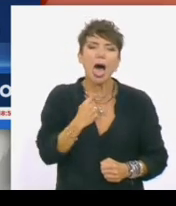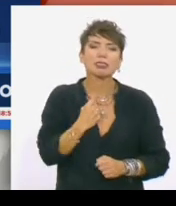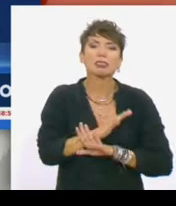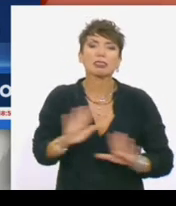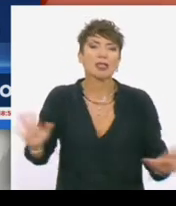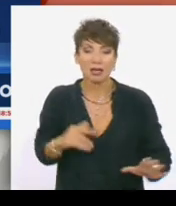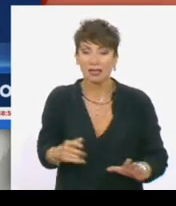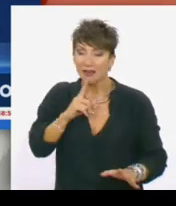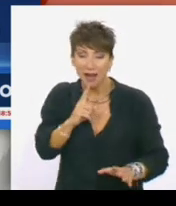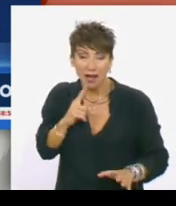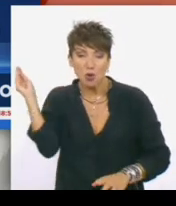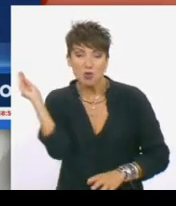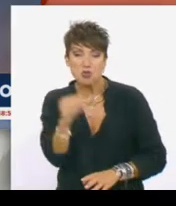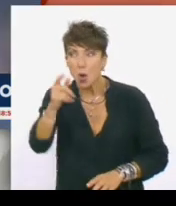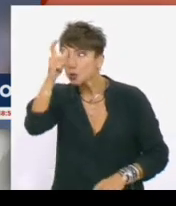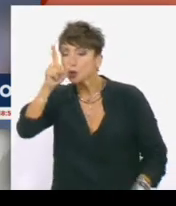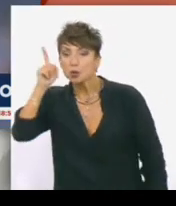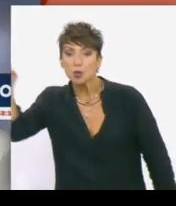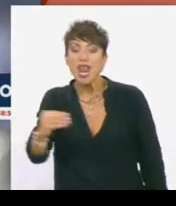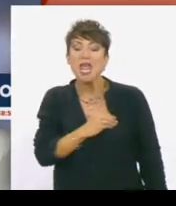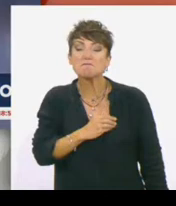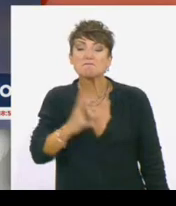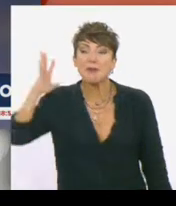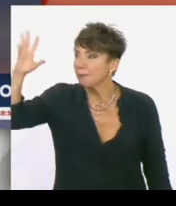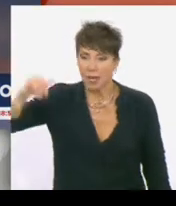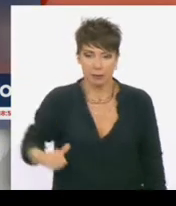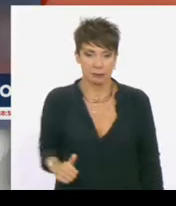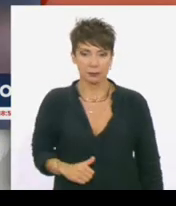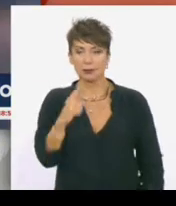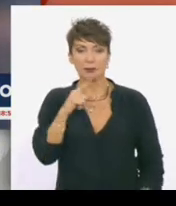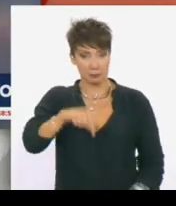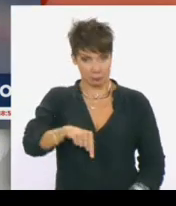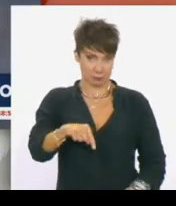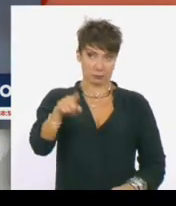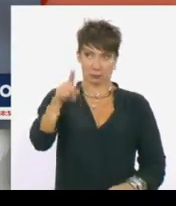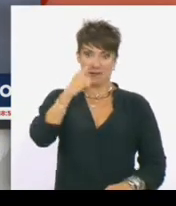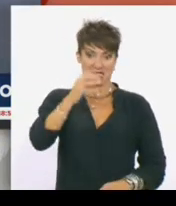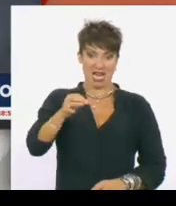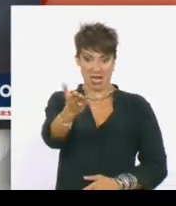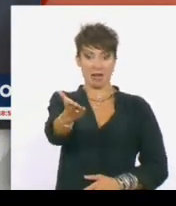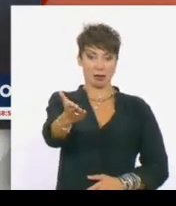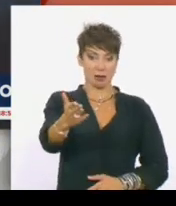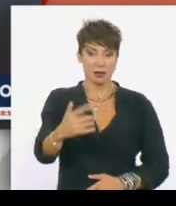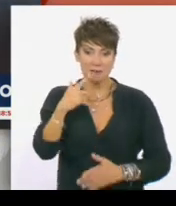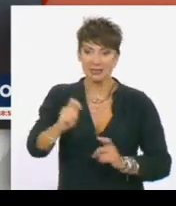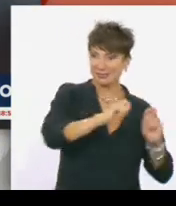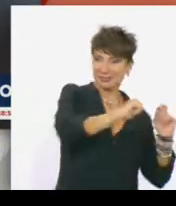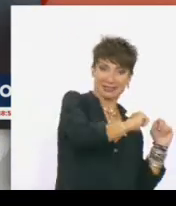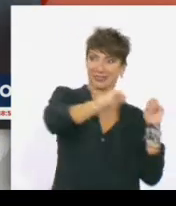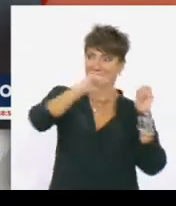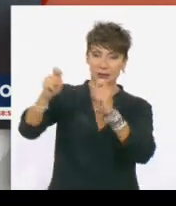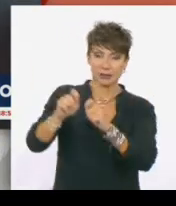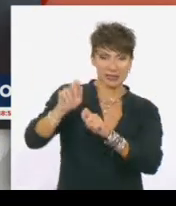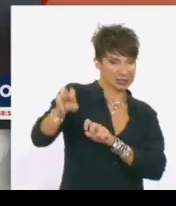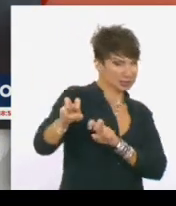χέρια του κυρίου Ερντογάν. Λυπάμαι πάρα πολύ. Με τα ρούχα πέφτουν στο νερό οι διασώστες στη Λέσβο. Με μια σκάλα στα βράχια φτιάχνουν